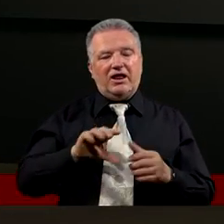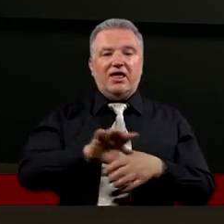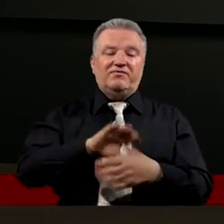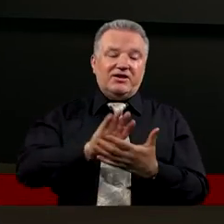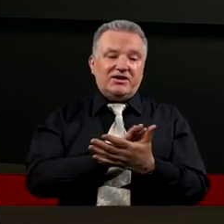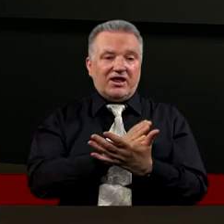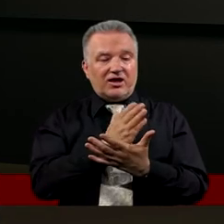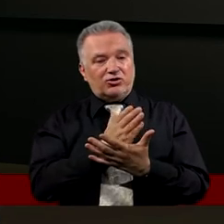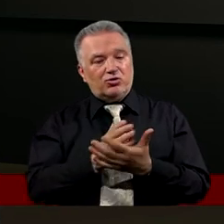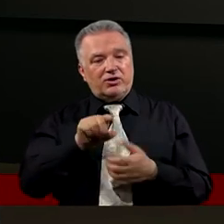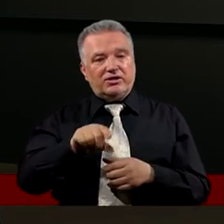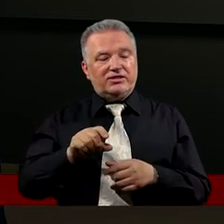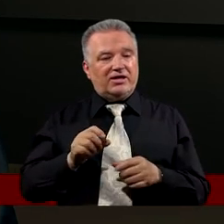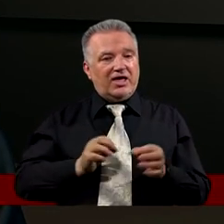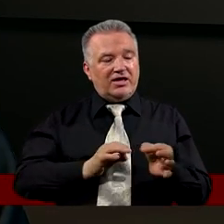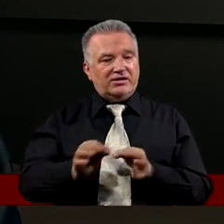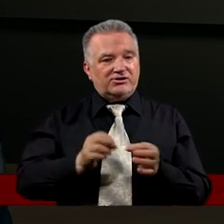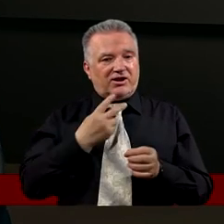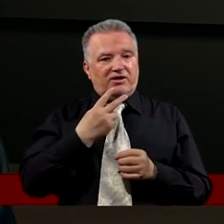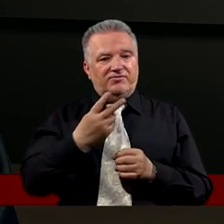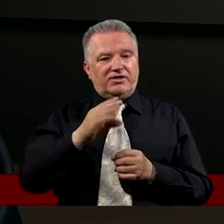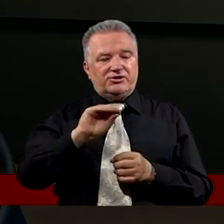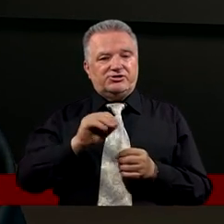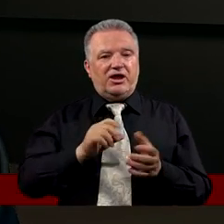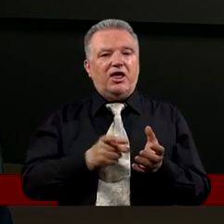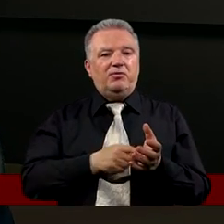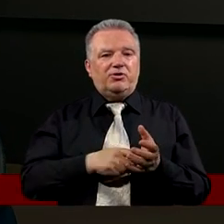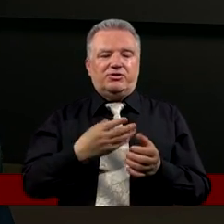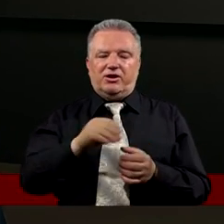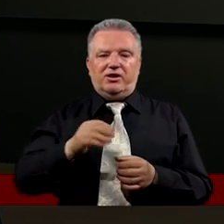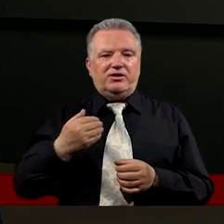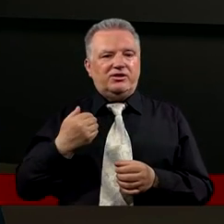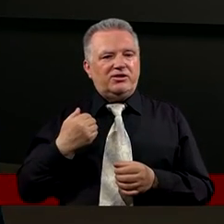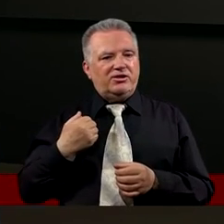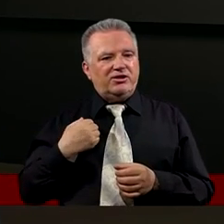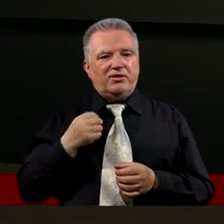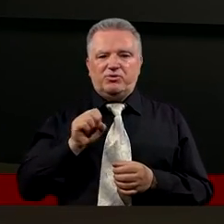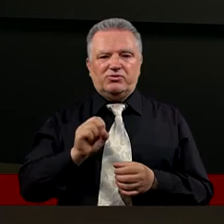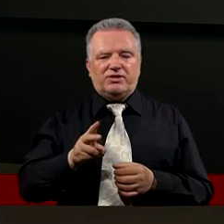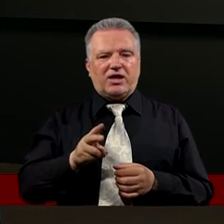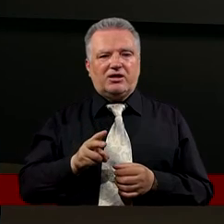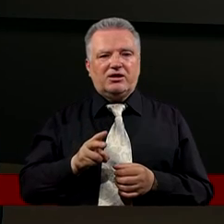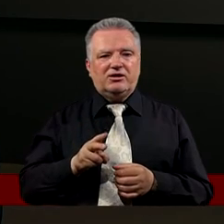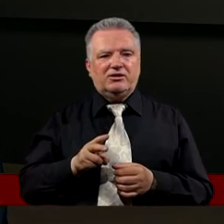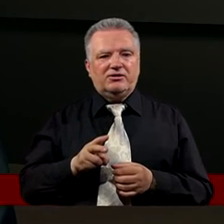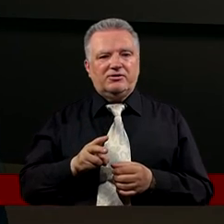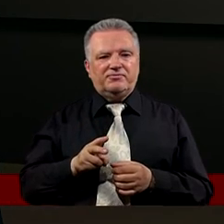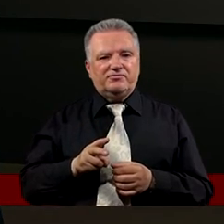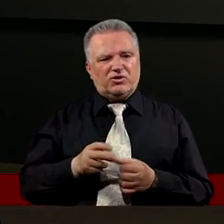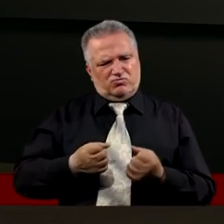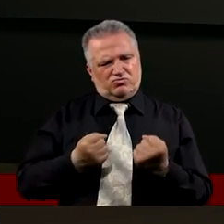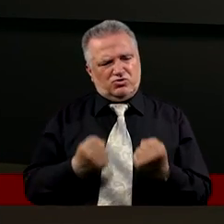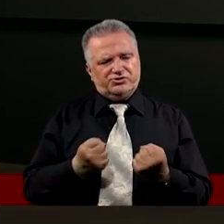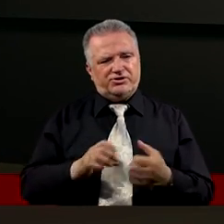tych historii Tak naprawdę Widać, że Piotr nie był wciąż Tak oparty W swojej